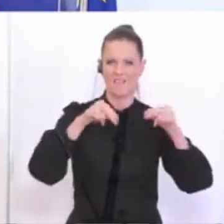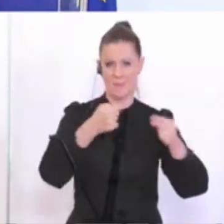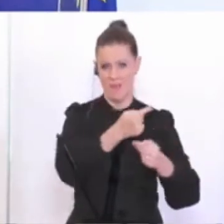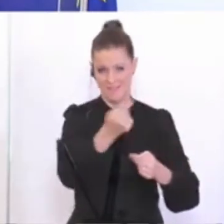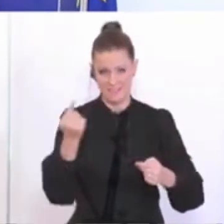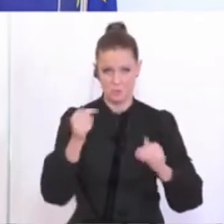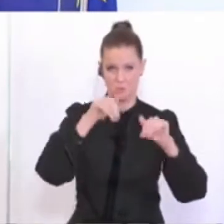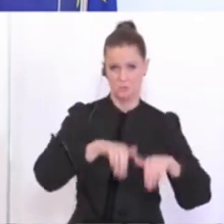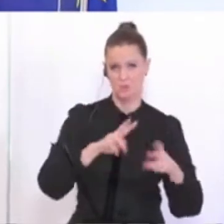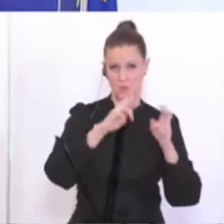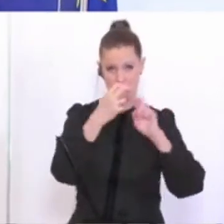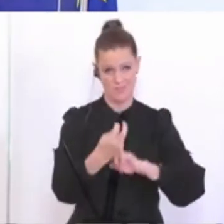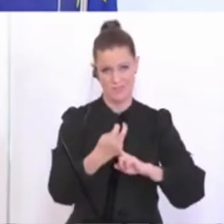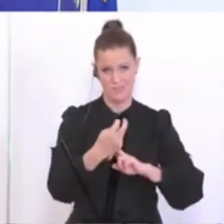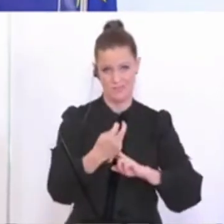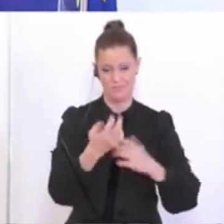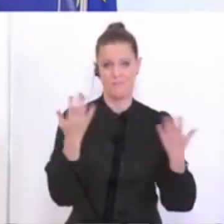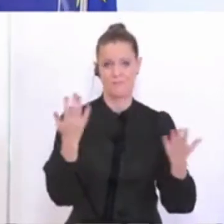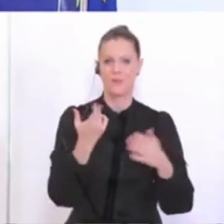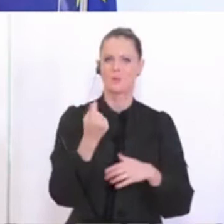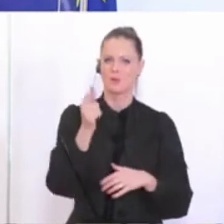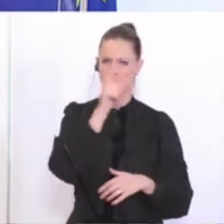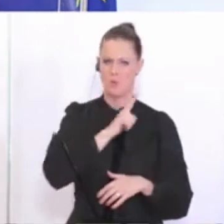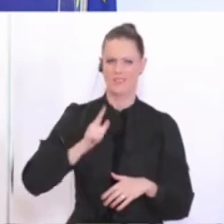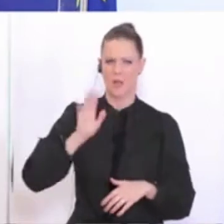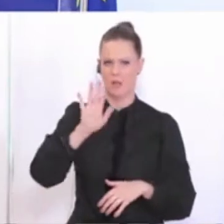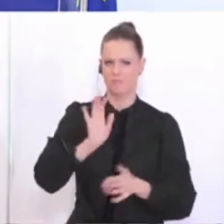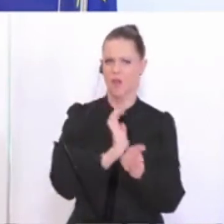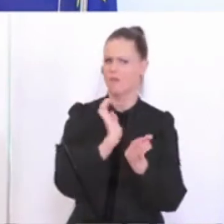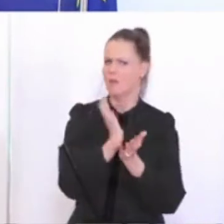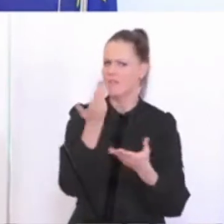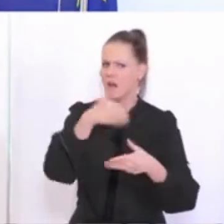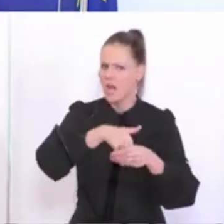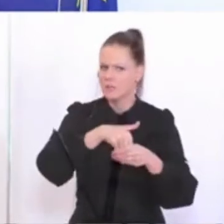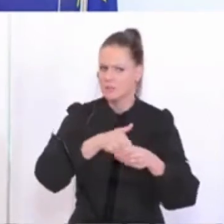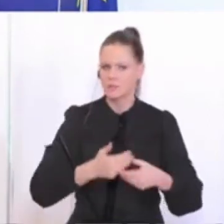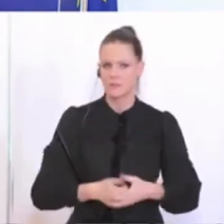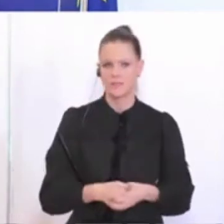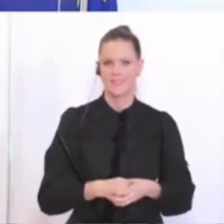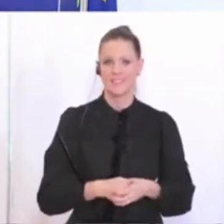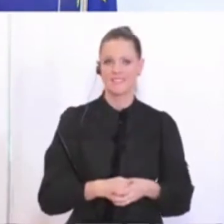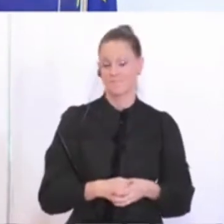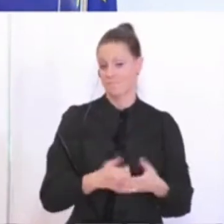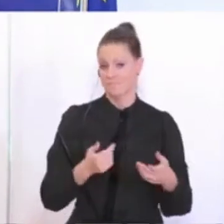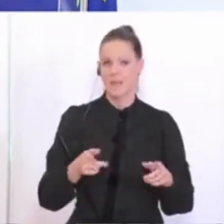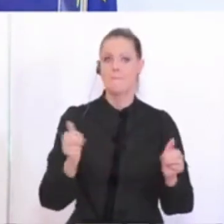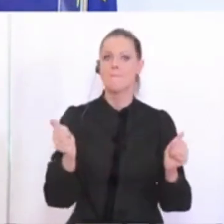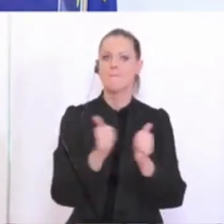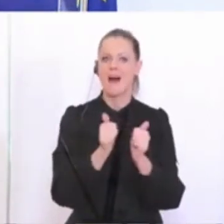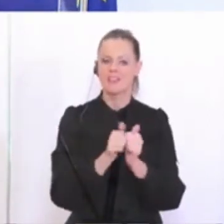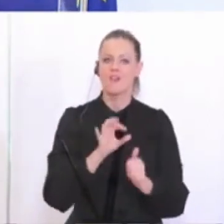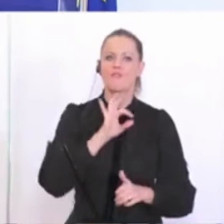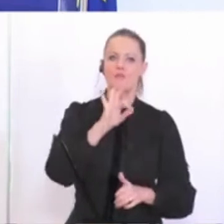auch geregelt werden soll. Das heißt, was ist die Rolle der Polizei? Die Rolle der Polizei in dieser Situation ist, der Partner zu sein, jetzt gerade für die